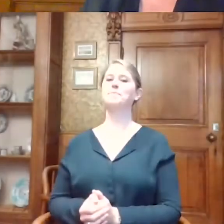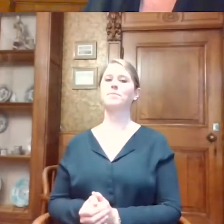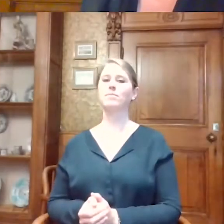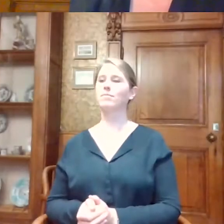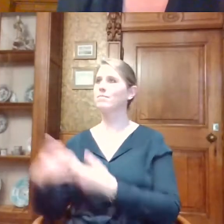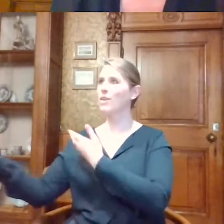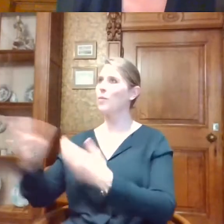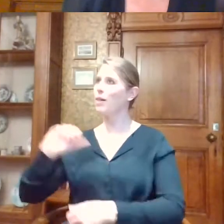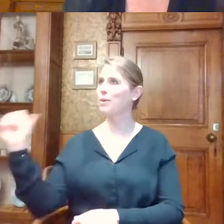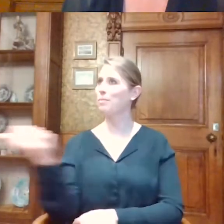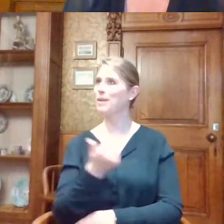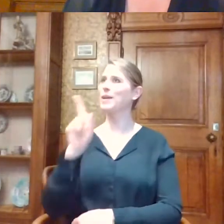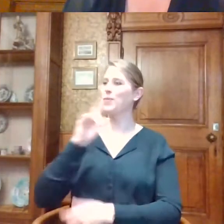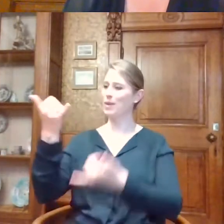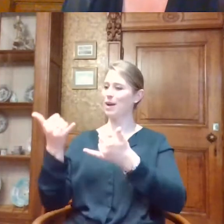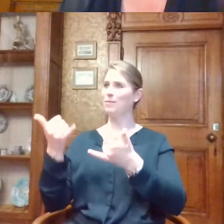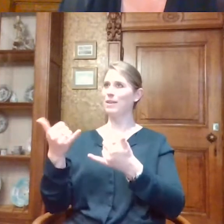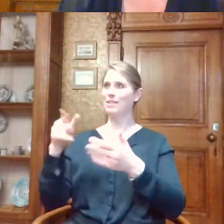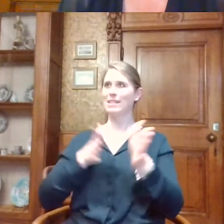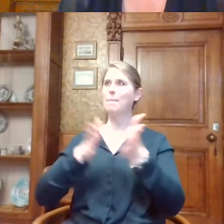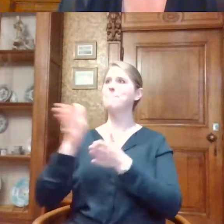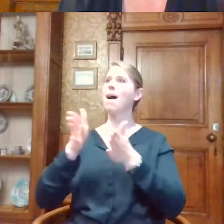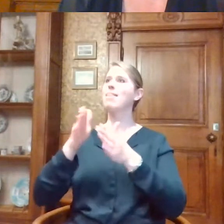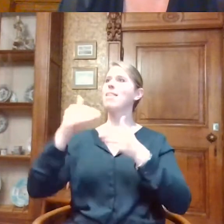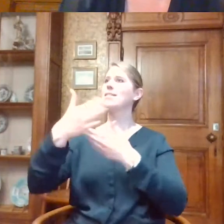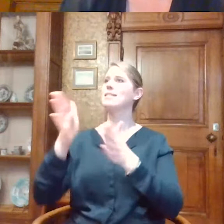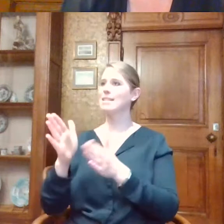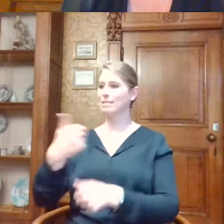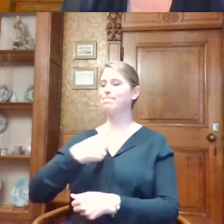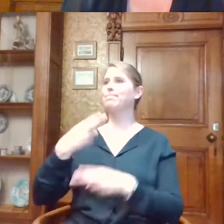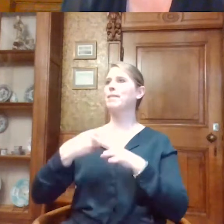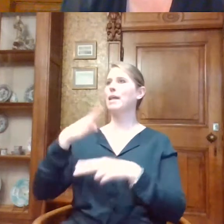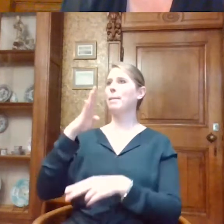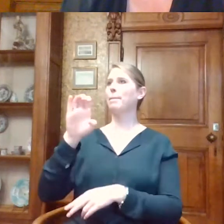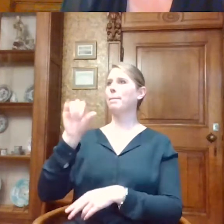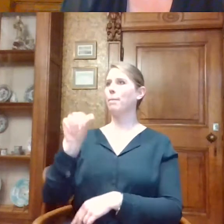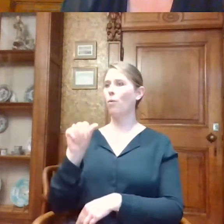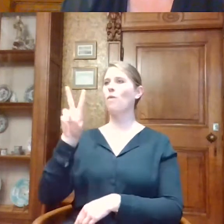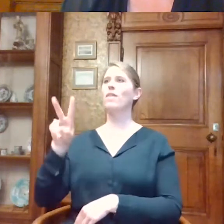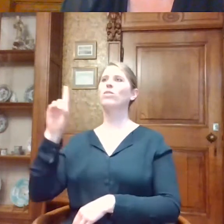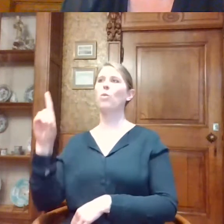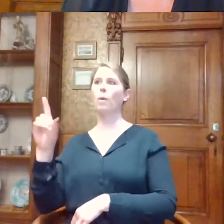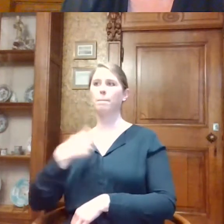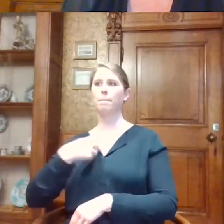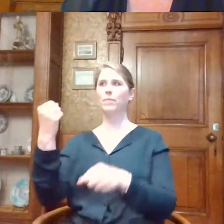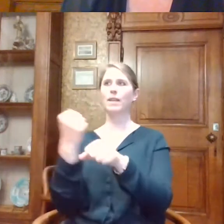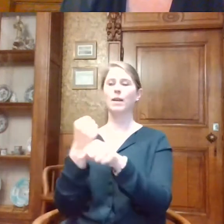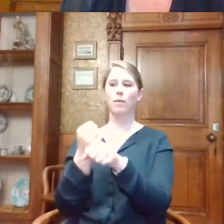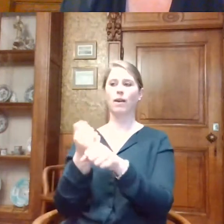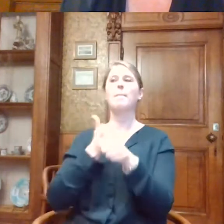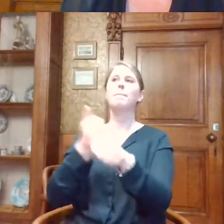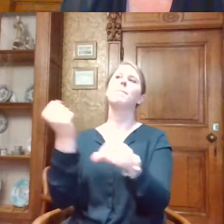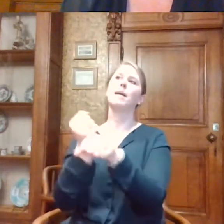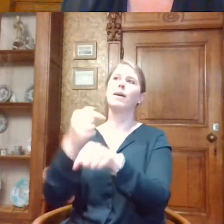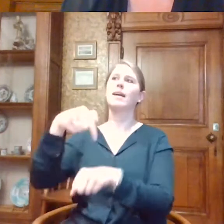Welkom iedereen die aanwezig is hier op deze parallel sessie. Mijn naam is Bo van Dooren en ik ben een van de medewerkers